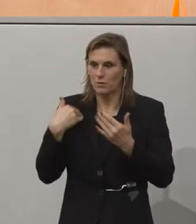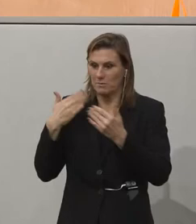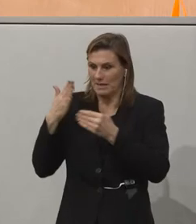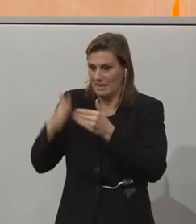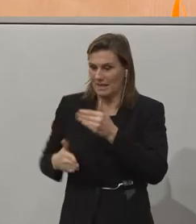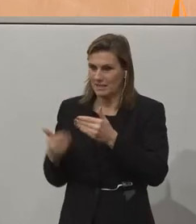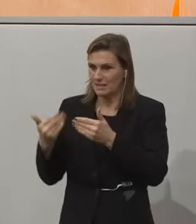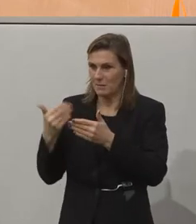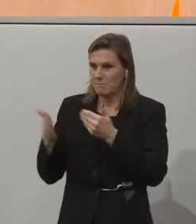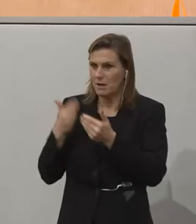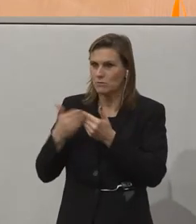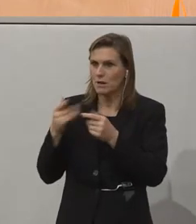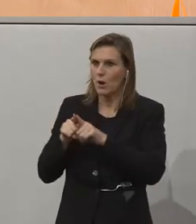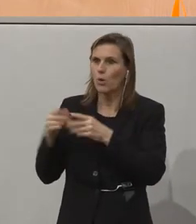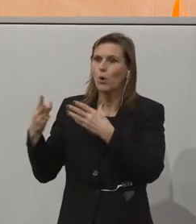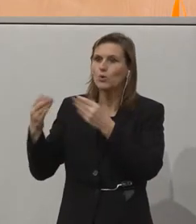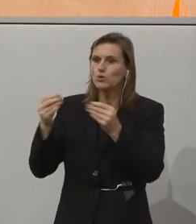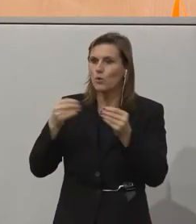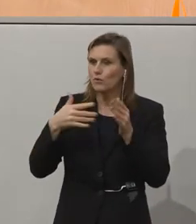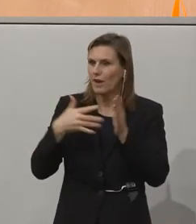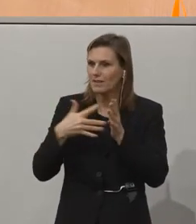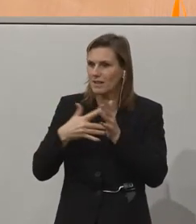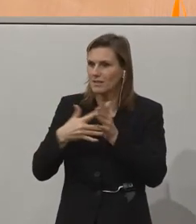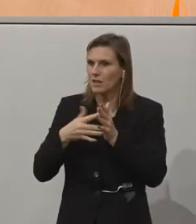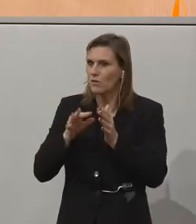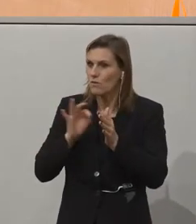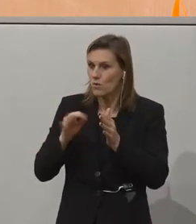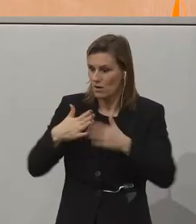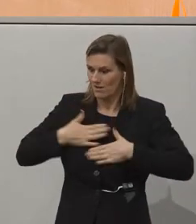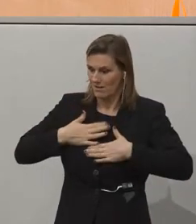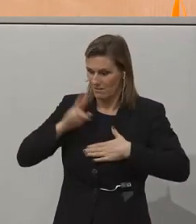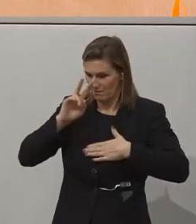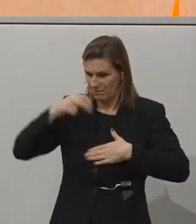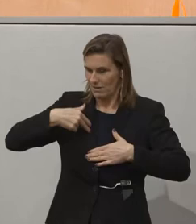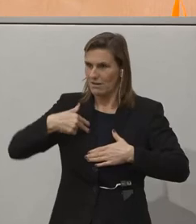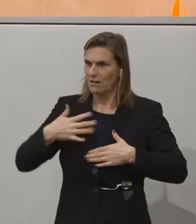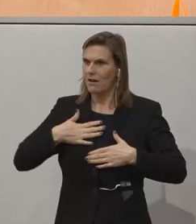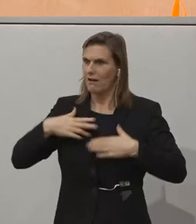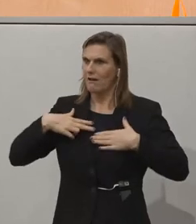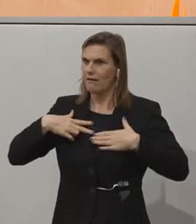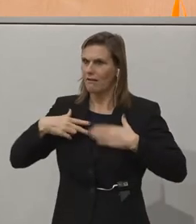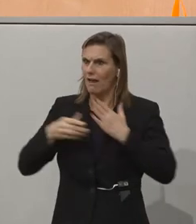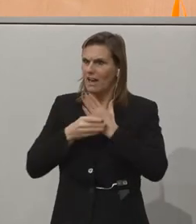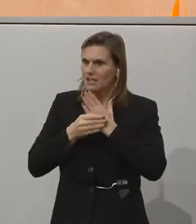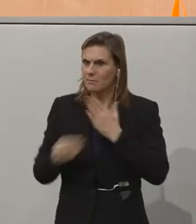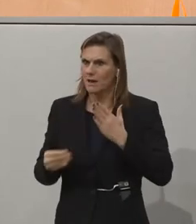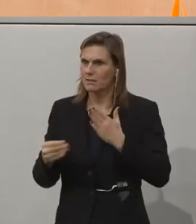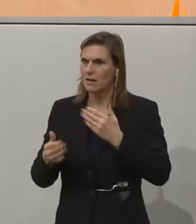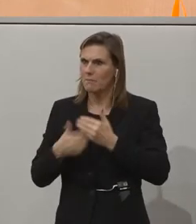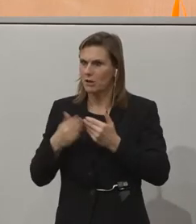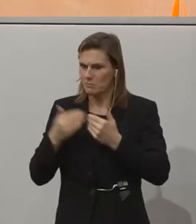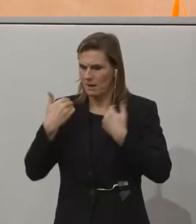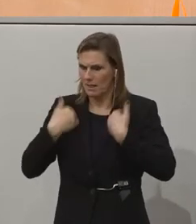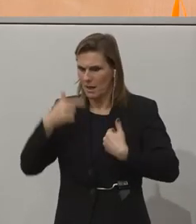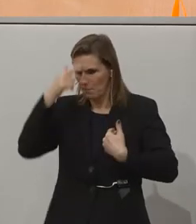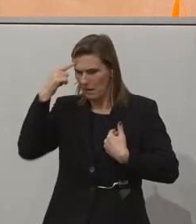gesehen haben, zum Beispiel als Software-Tester für die jeweilige Behinderung, für die man Experte ist. Wenn ich also zum Beispiel als einarmiger Mensch Dinge